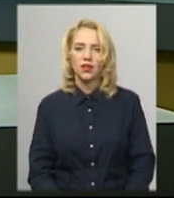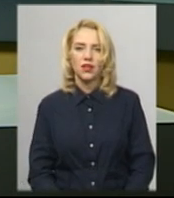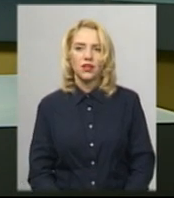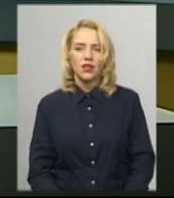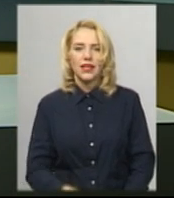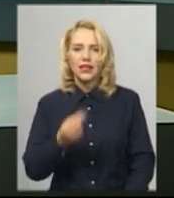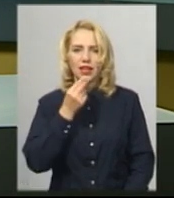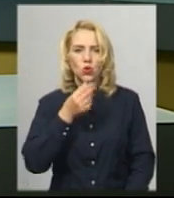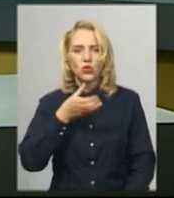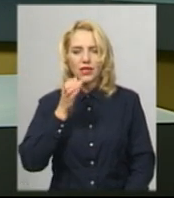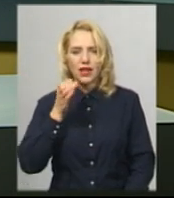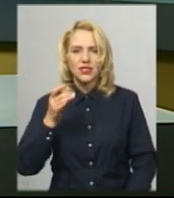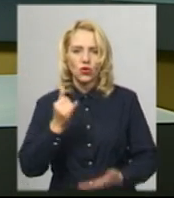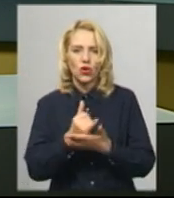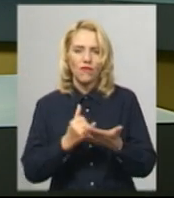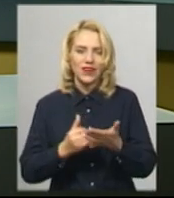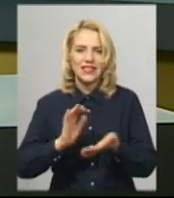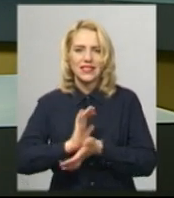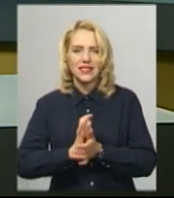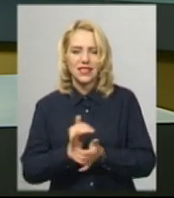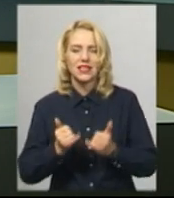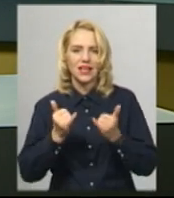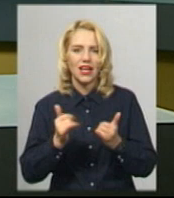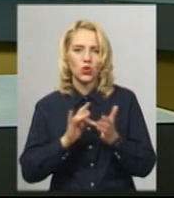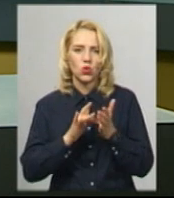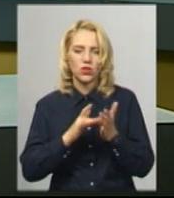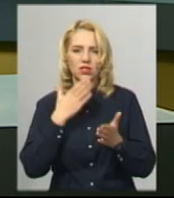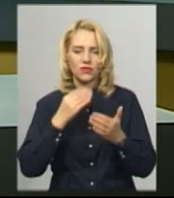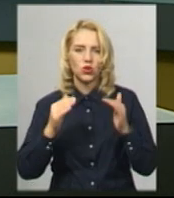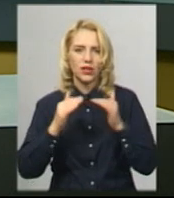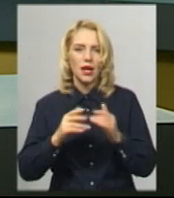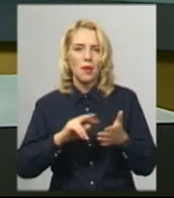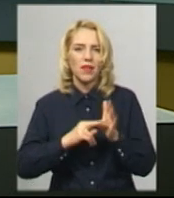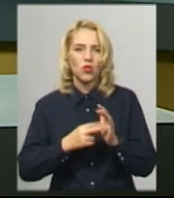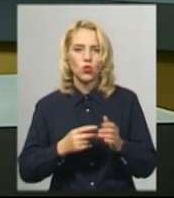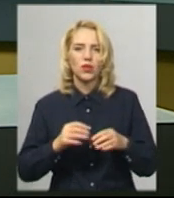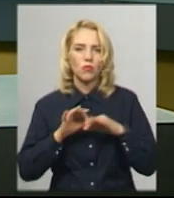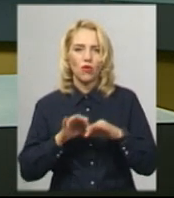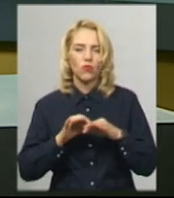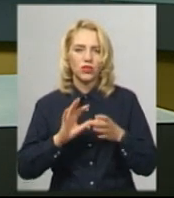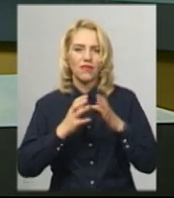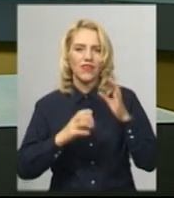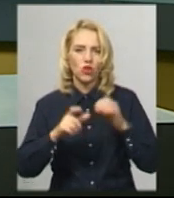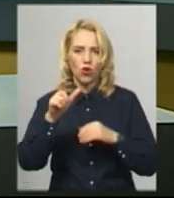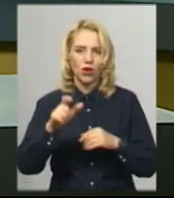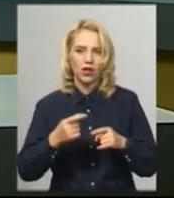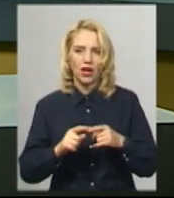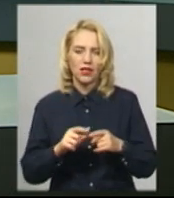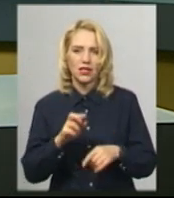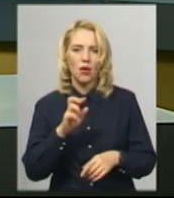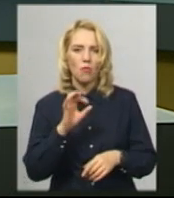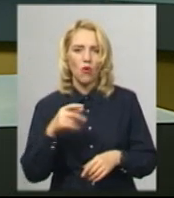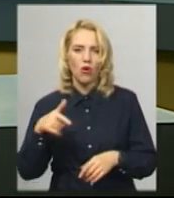Дегустацію вин з сиром для невеликих груп туристів у своїй садибі планує проводити виноградар Богдан Павлій. Чоловік 10 років